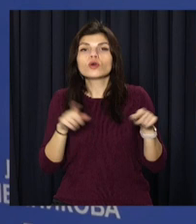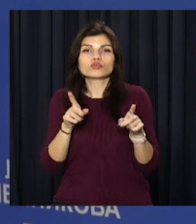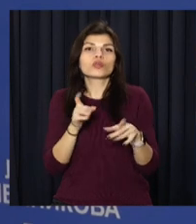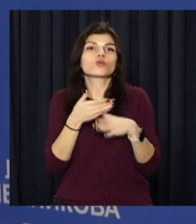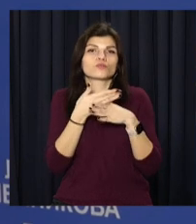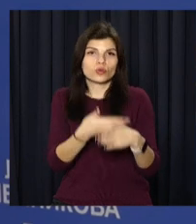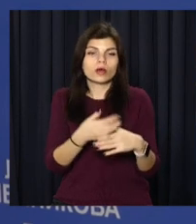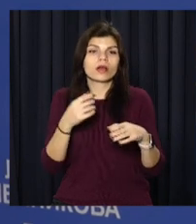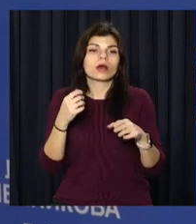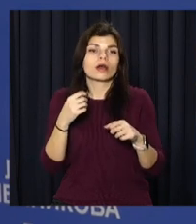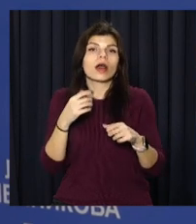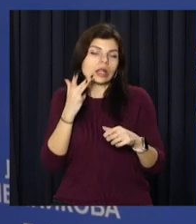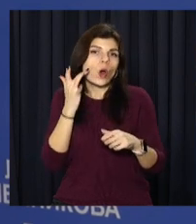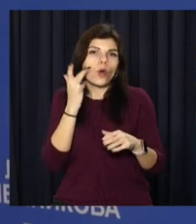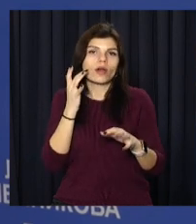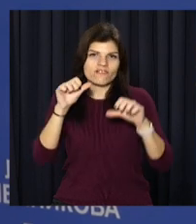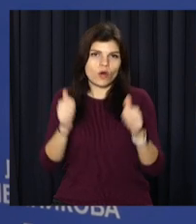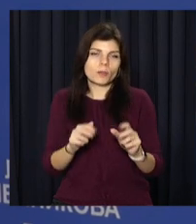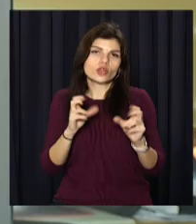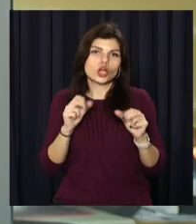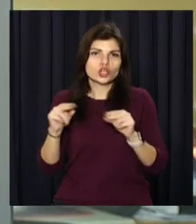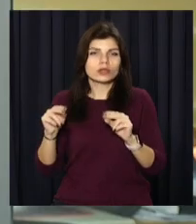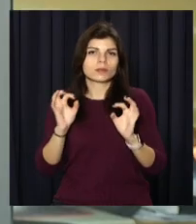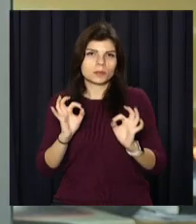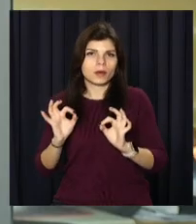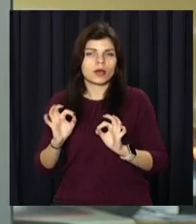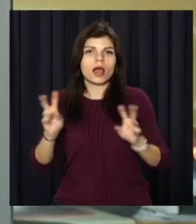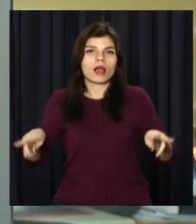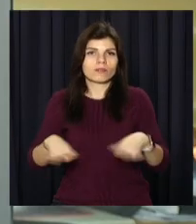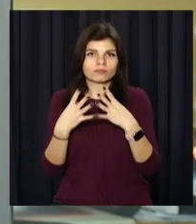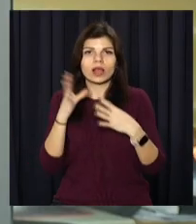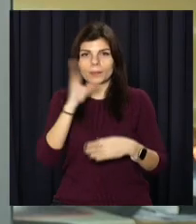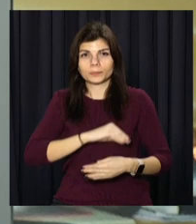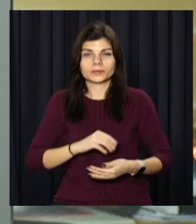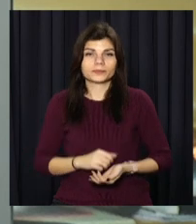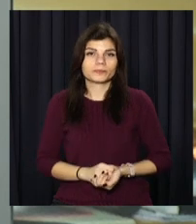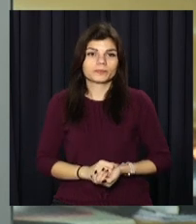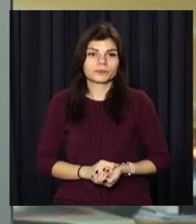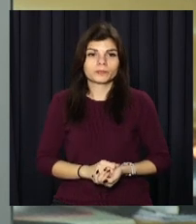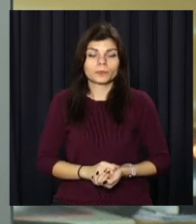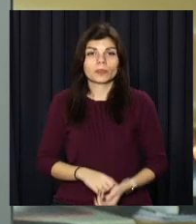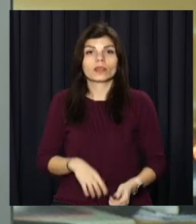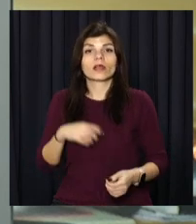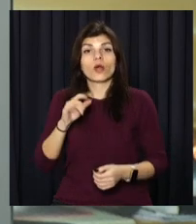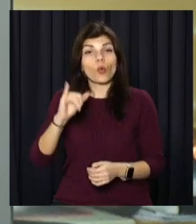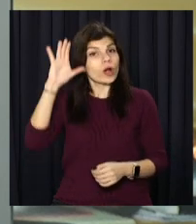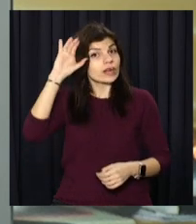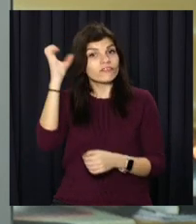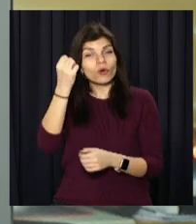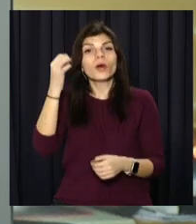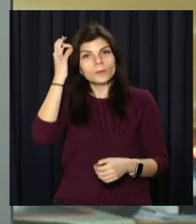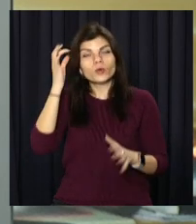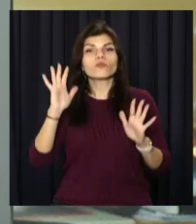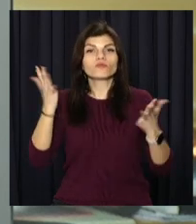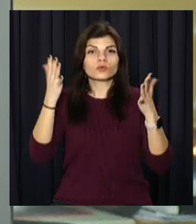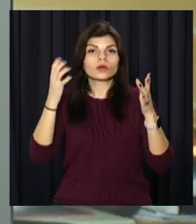допомога. Травма виявилася легкими, на щастя. Одна врятувалася, інша потонула. У Кривому Розі рятувальники